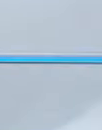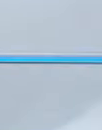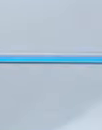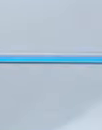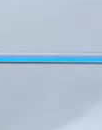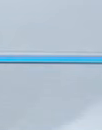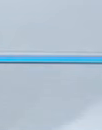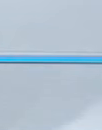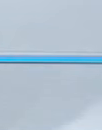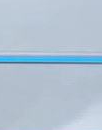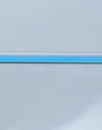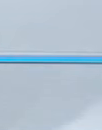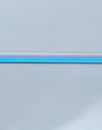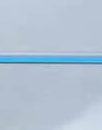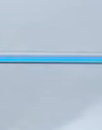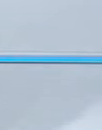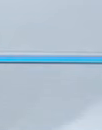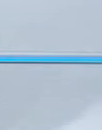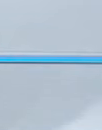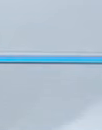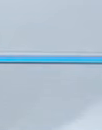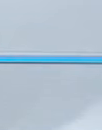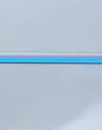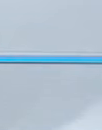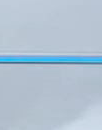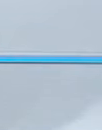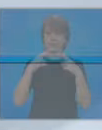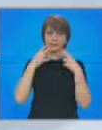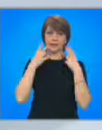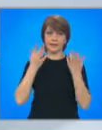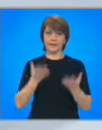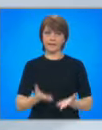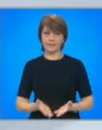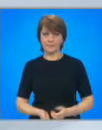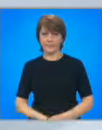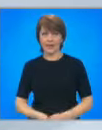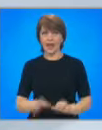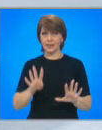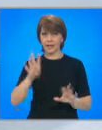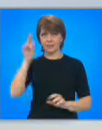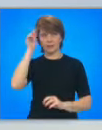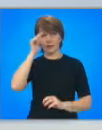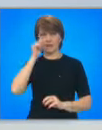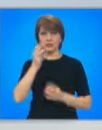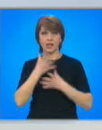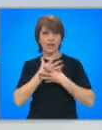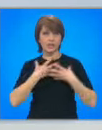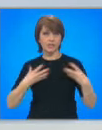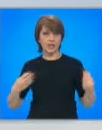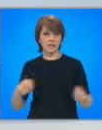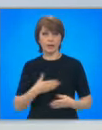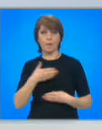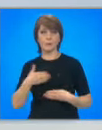Вие сте с централните новини по света и у нас. Аз съм Марина Матева. Добър вечер. 9 българи са в неизвестност по